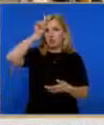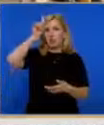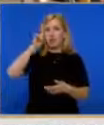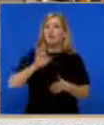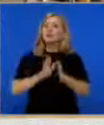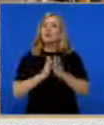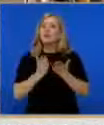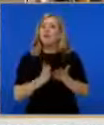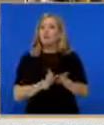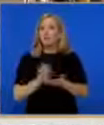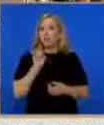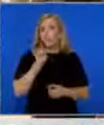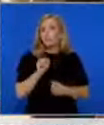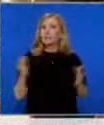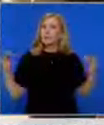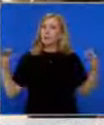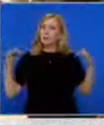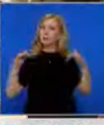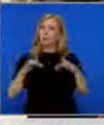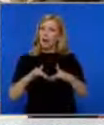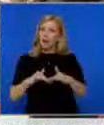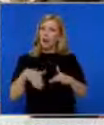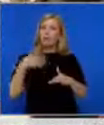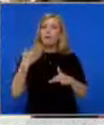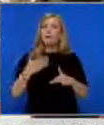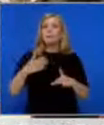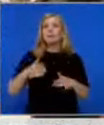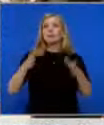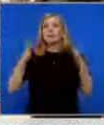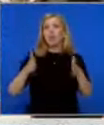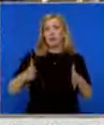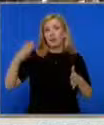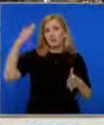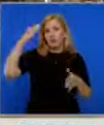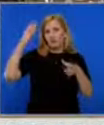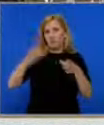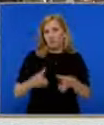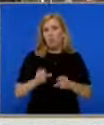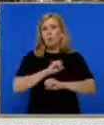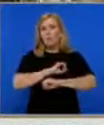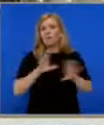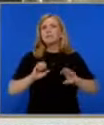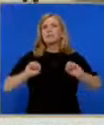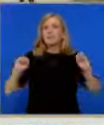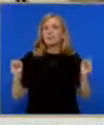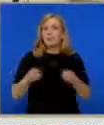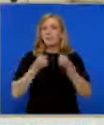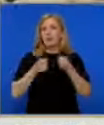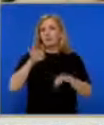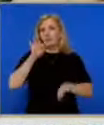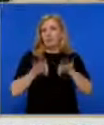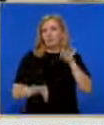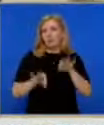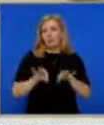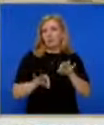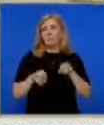симпатизанти на партията се събраха по обяд пред сградата на правителството, където се обявиха за незабавни предсрочни избори. След това